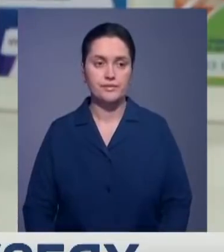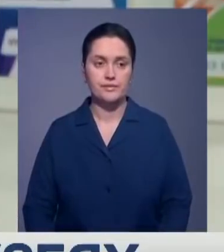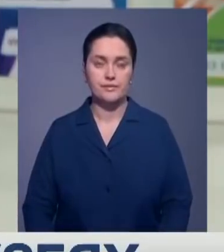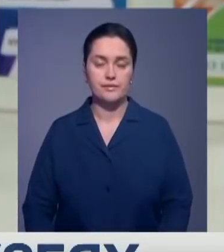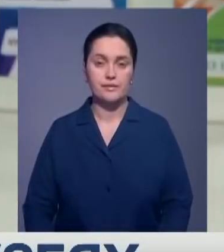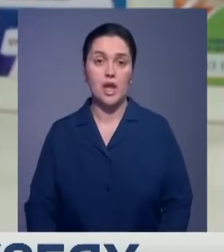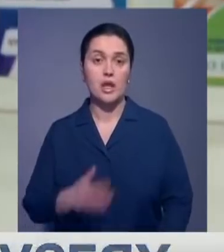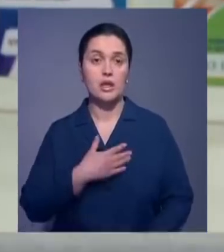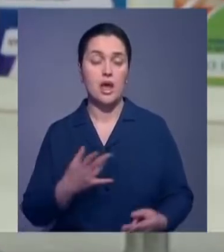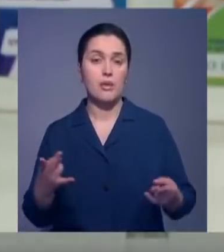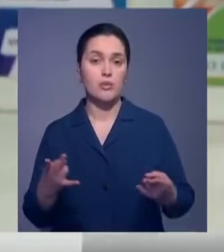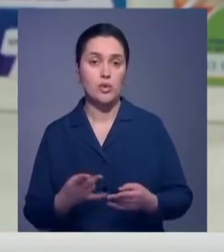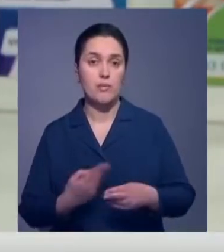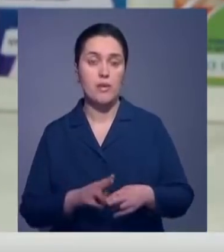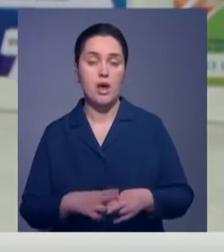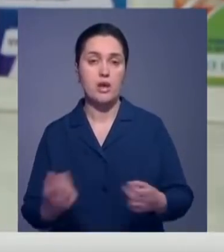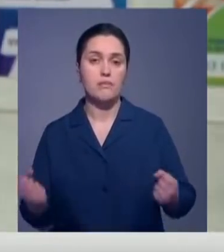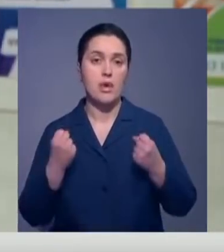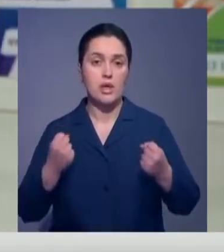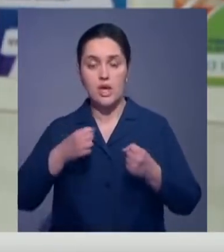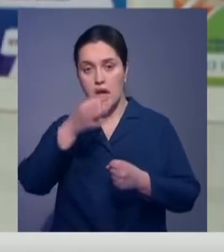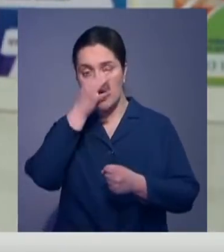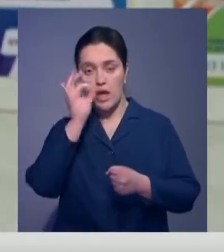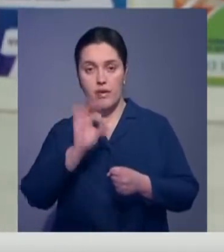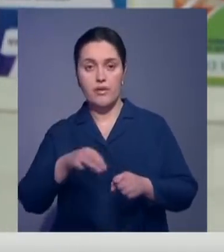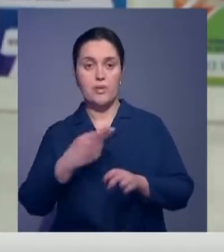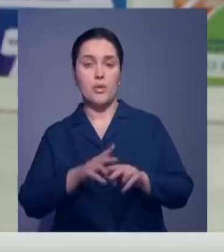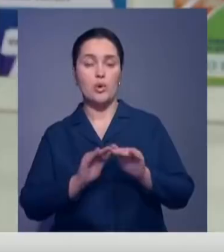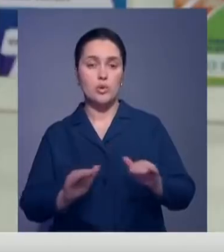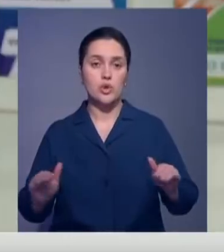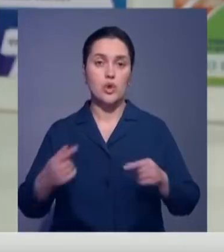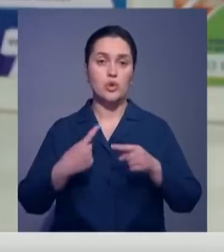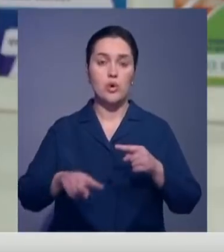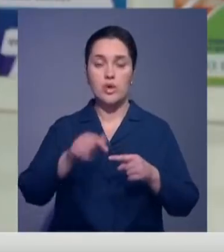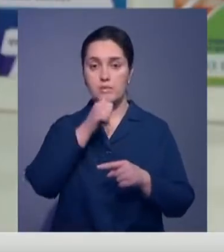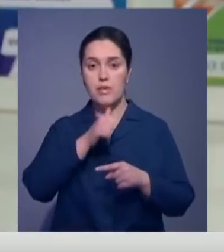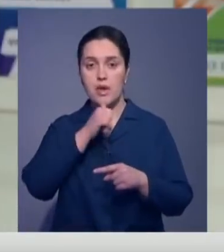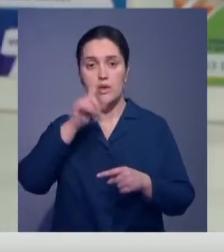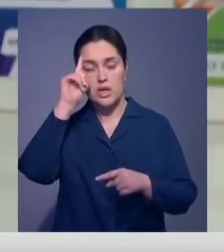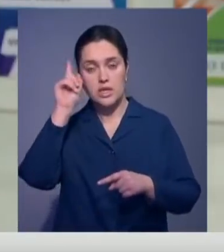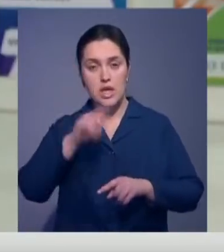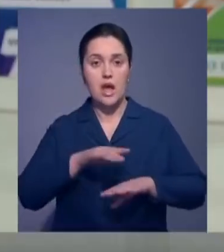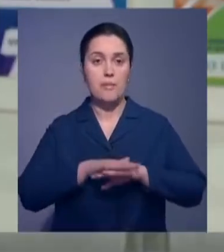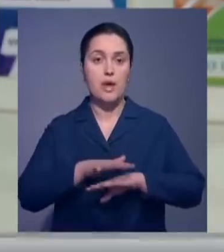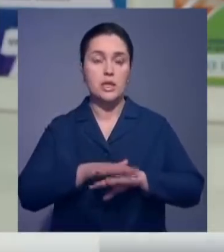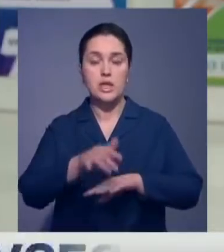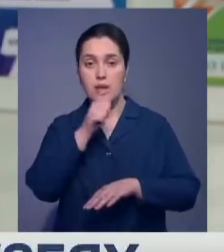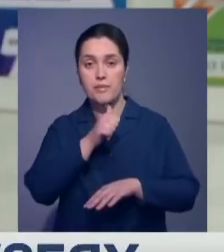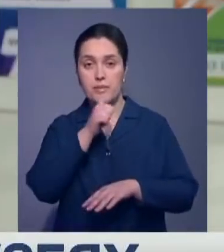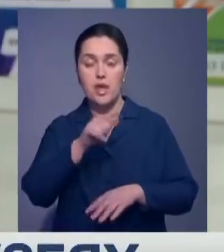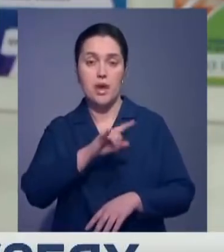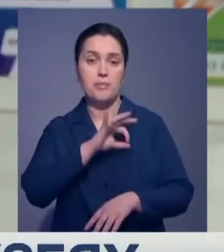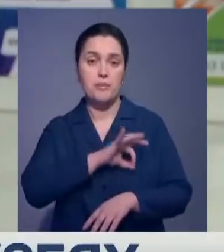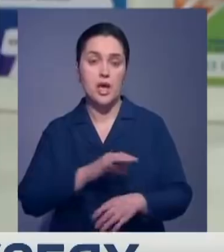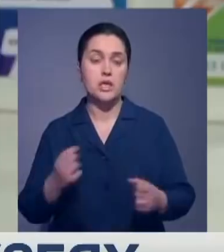Нам необходимо наряду со спортивными навыками развивать у детей другие способности, такие как знания математических методов. Это пригодится